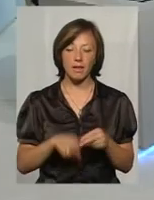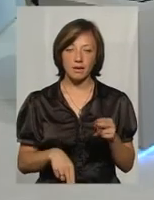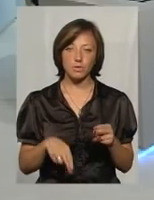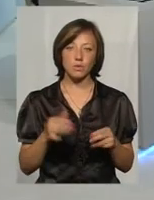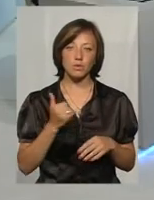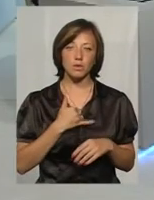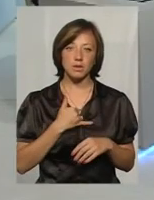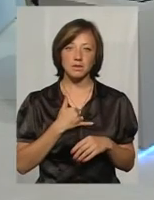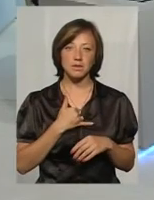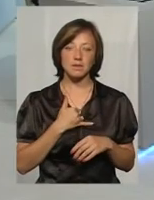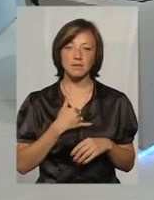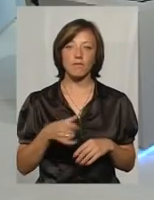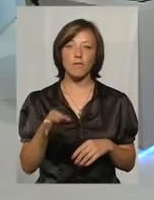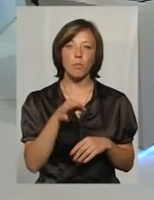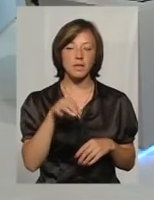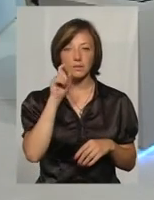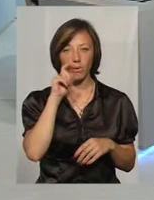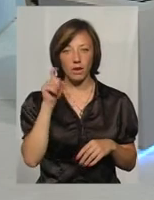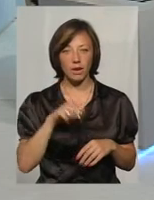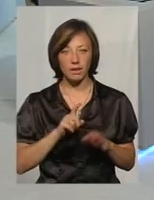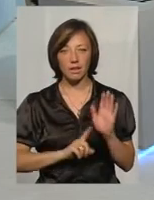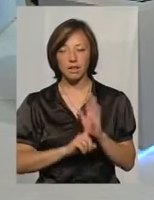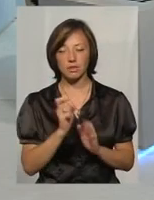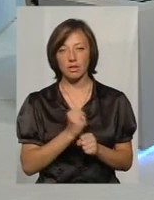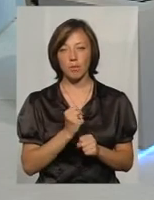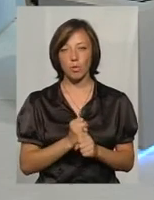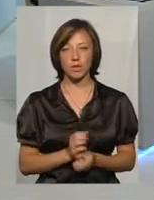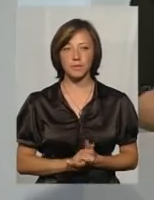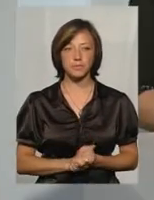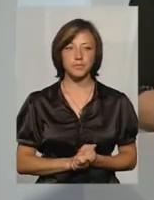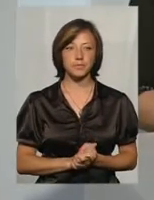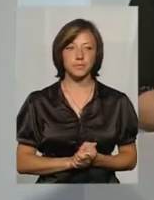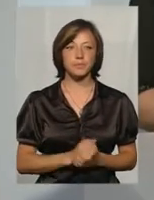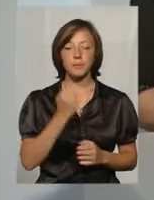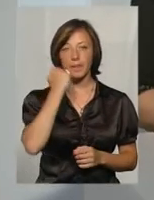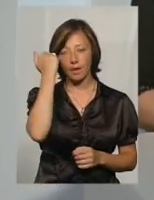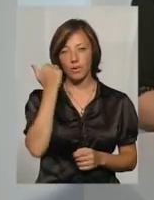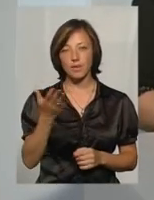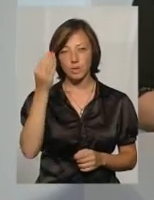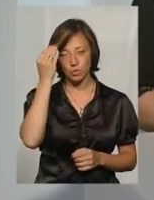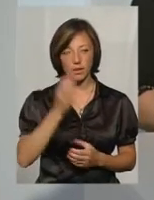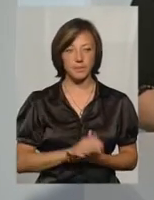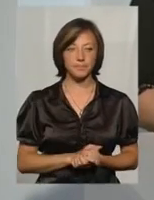в області, в Україні, почала роботати. Дякую. Пан Сергій, Ваше думка?